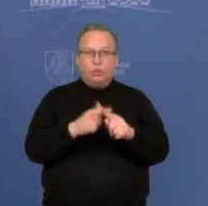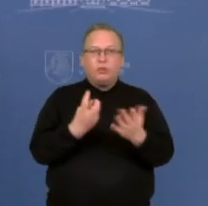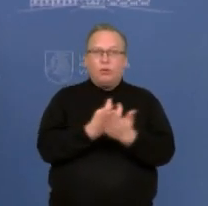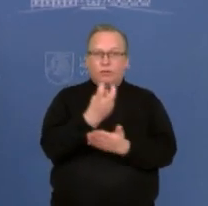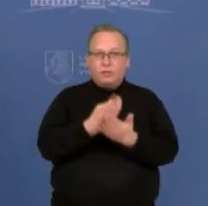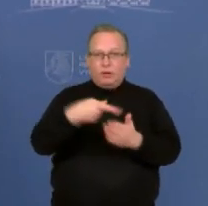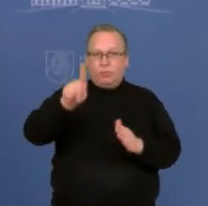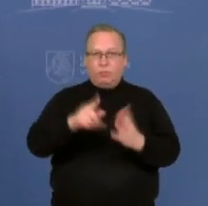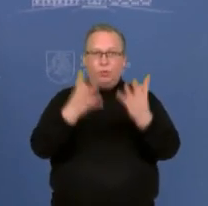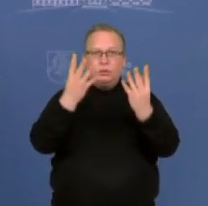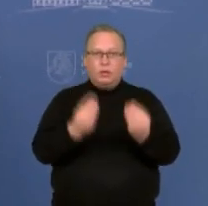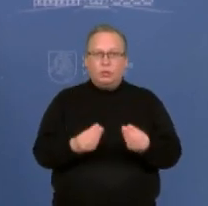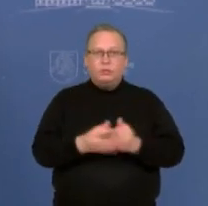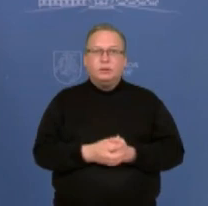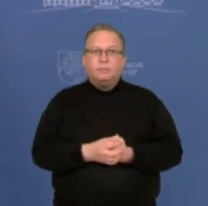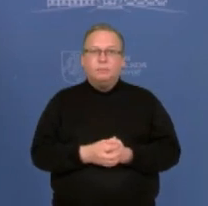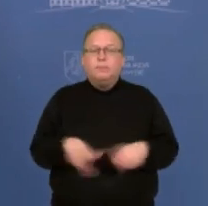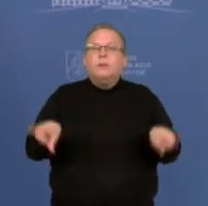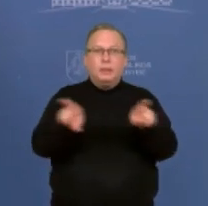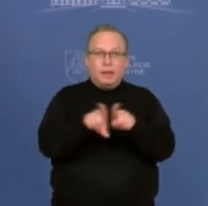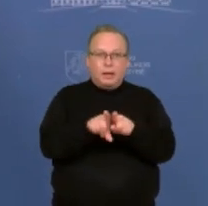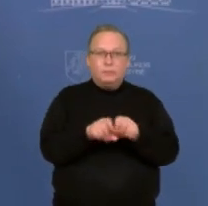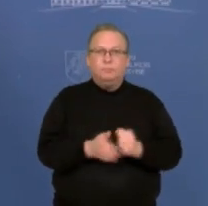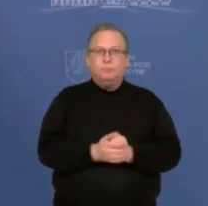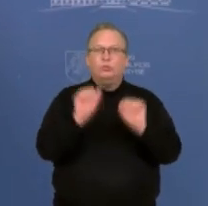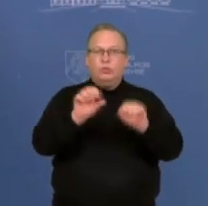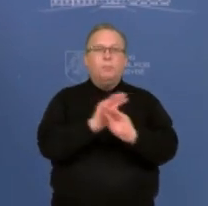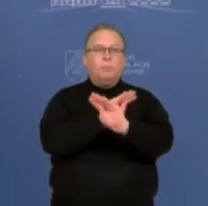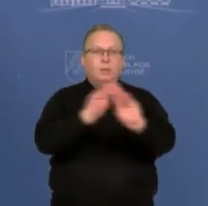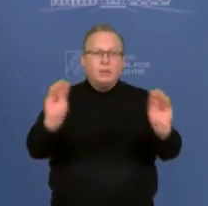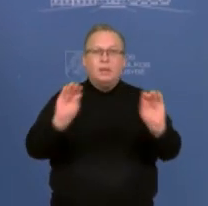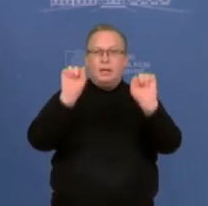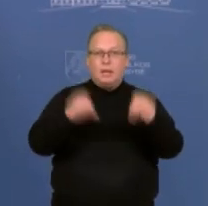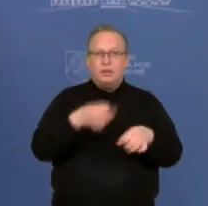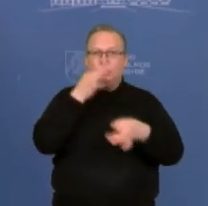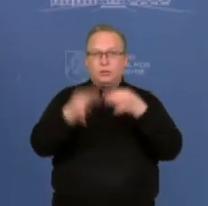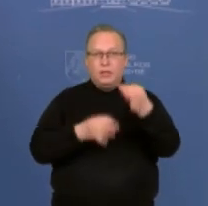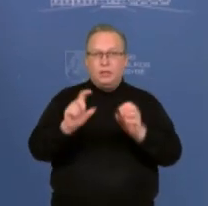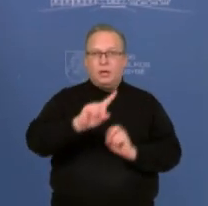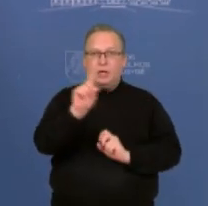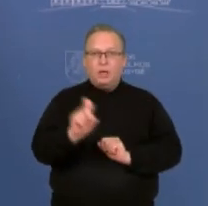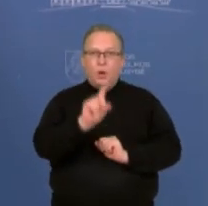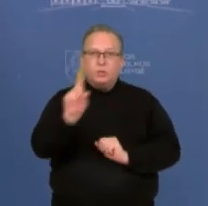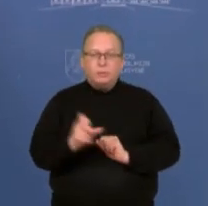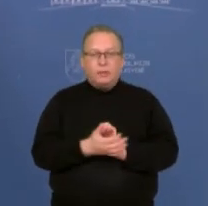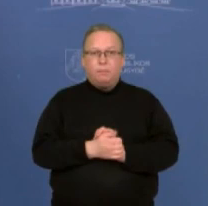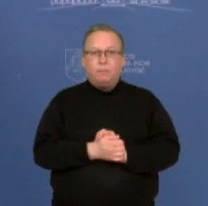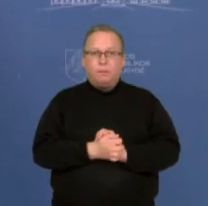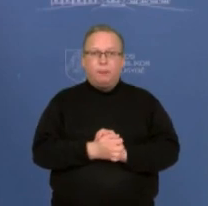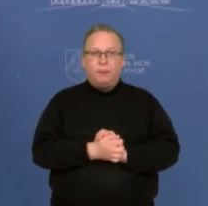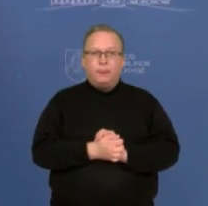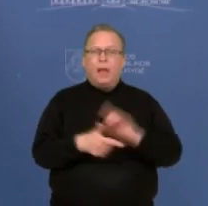pirmosios dienos. Tai gal tiek ir galėčiau informuoti ir po to, jeigu galėsiu atsakyti klausimą. Ministra Mildo